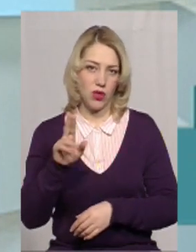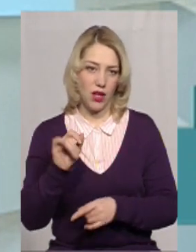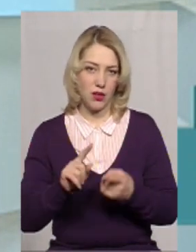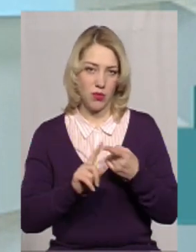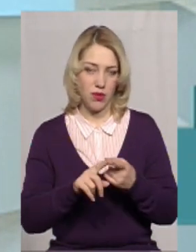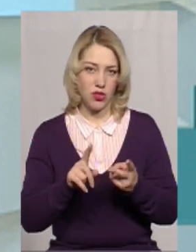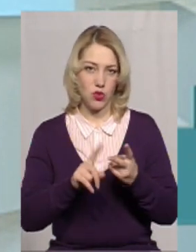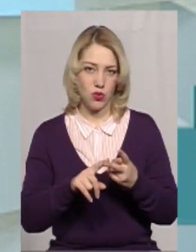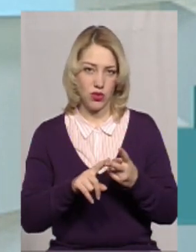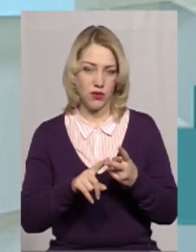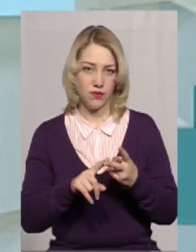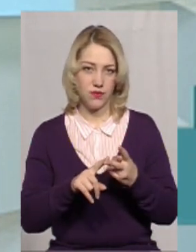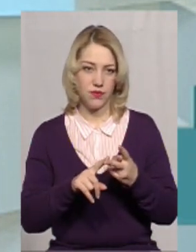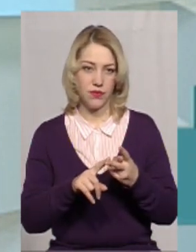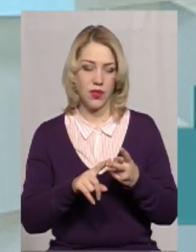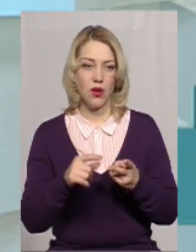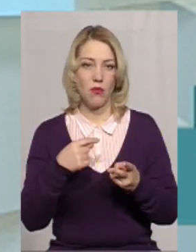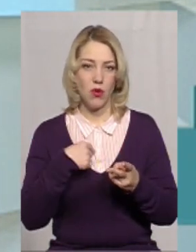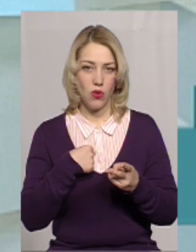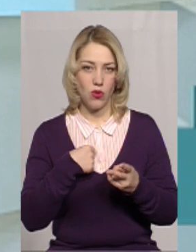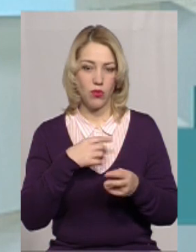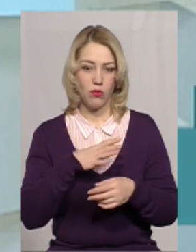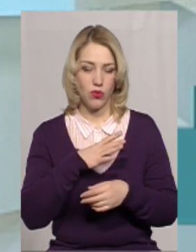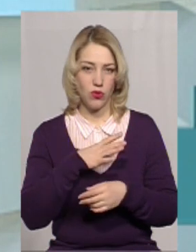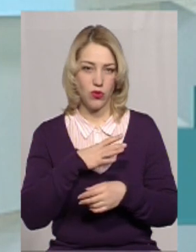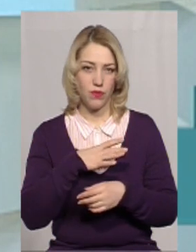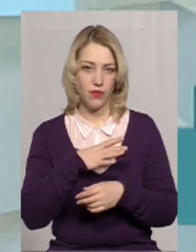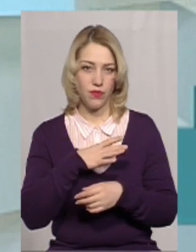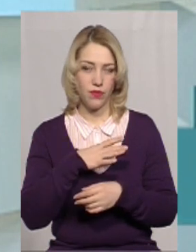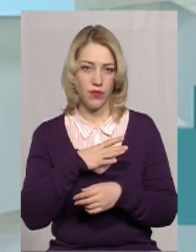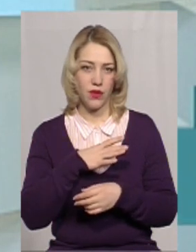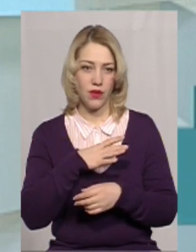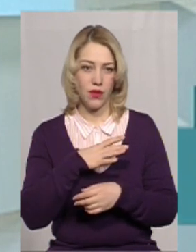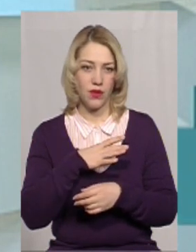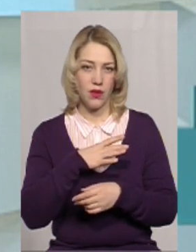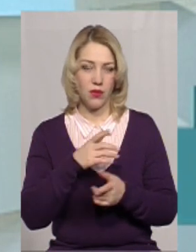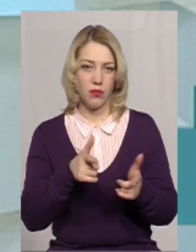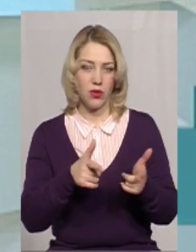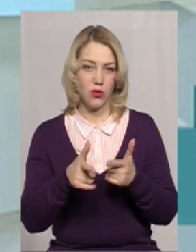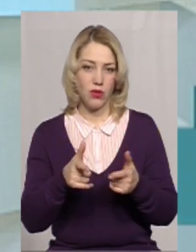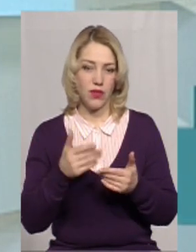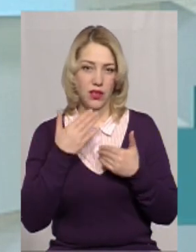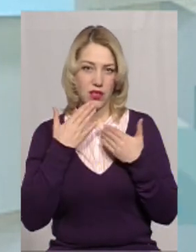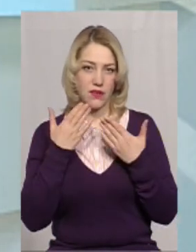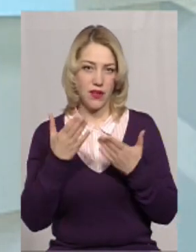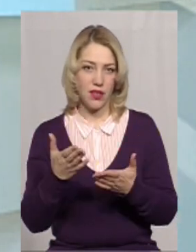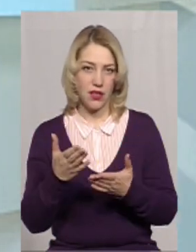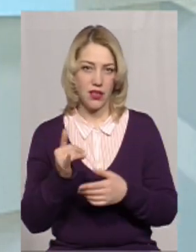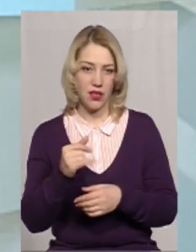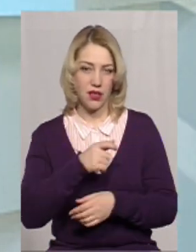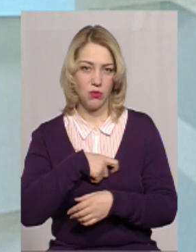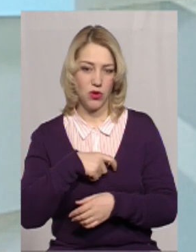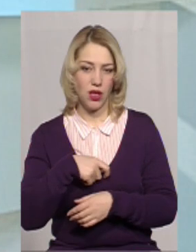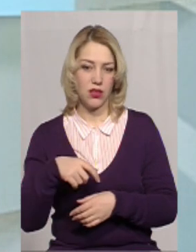перше. Друге, мною було підготовлено звернення, і